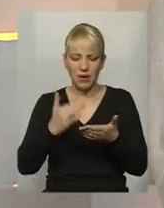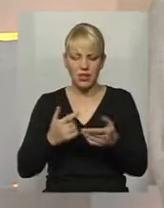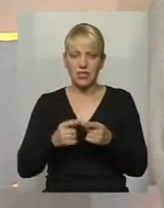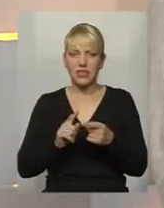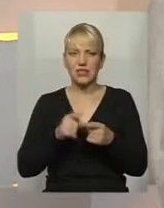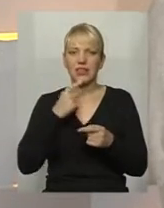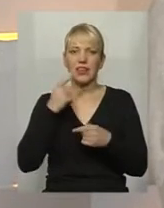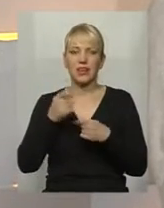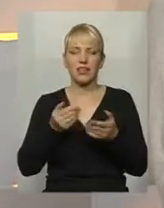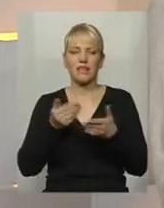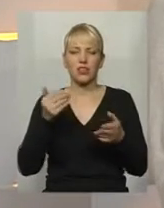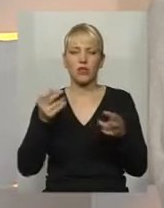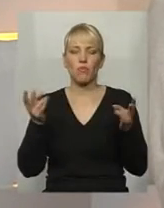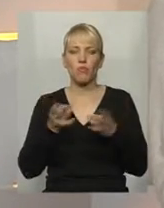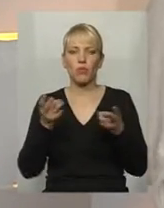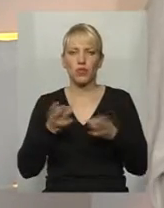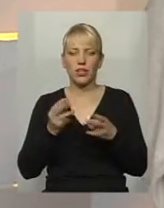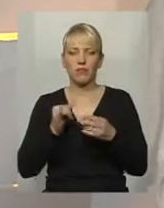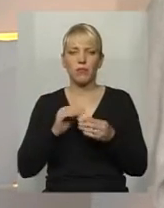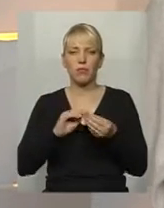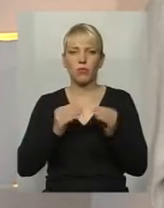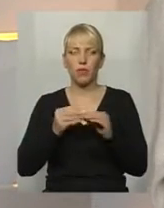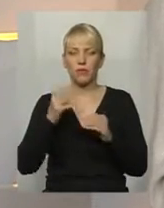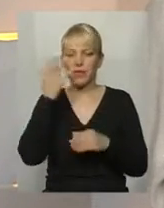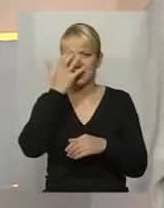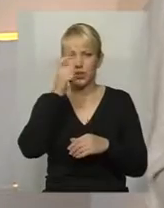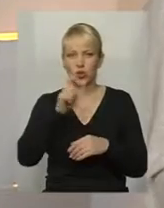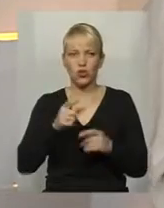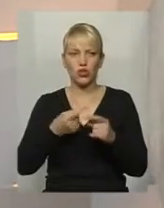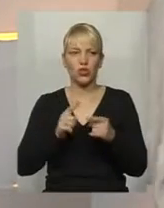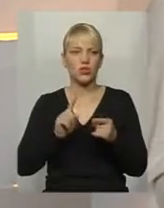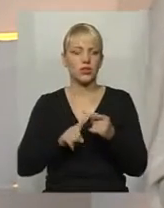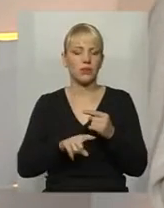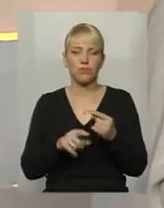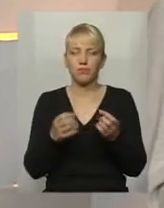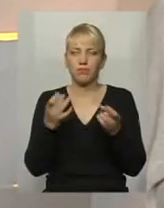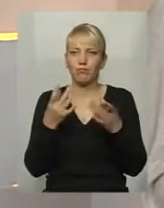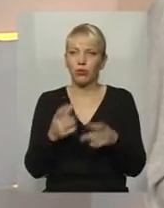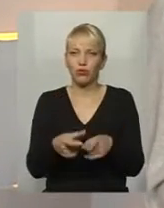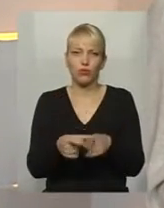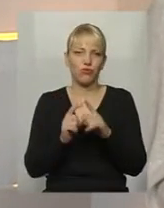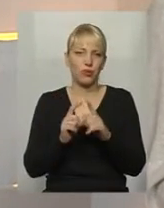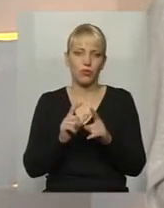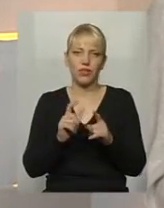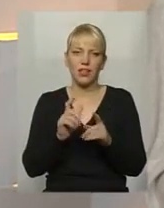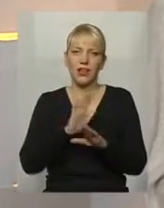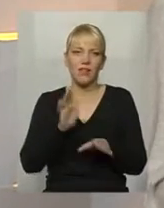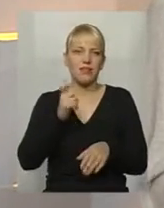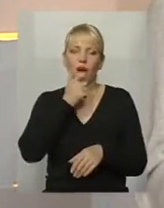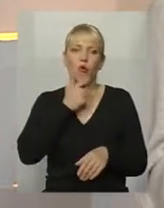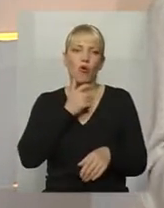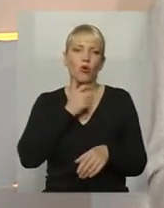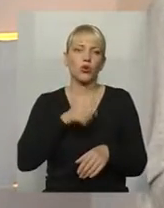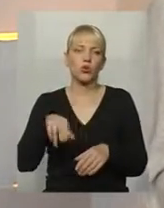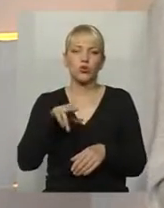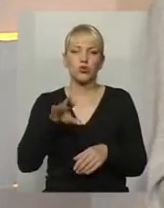від проблем і потреб незрячої людини, що просто, ну, це рахую, що відповідь не коректна відносна на самих людей, які